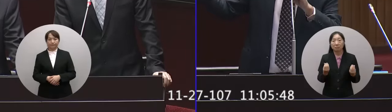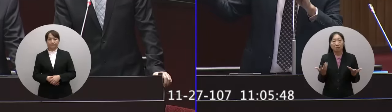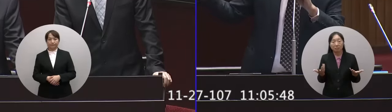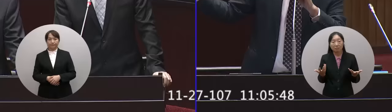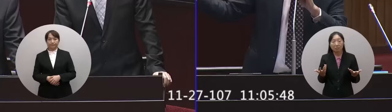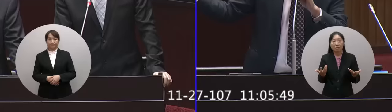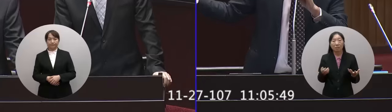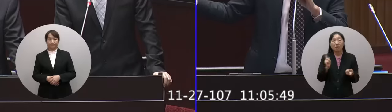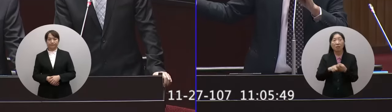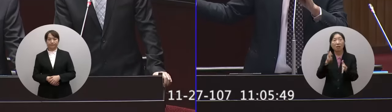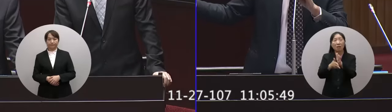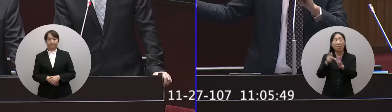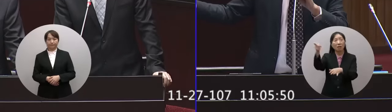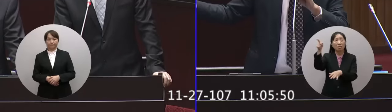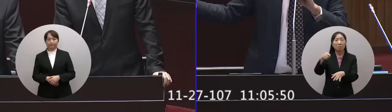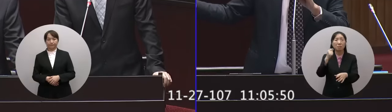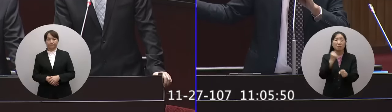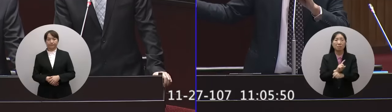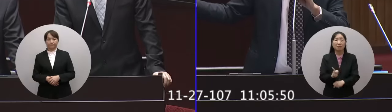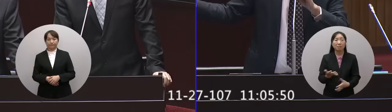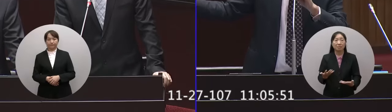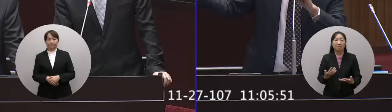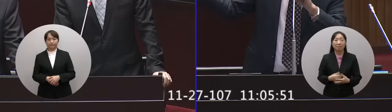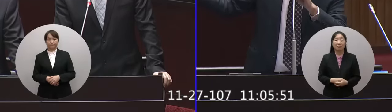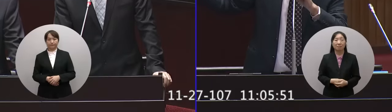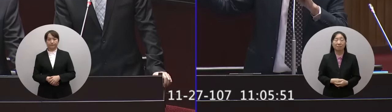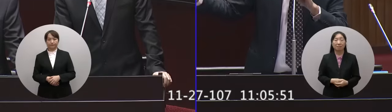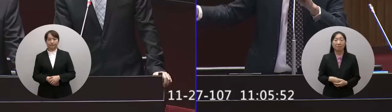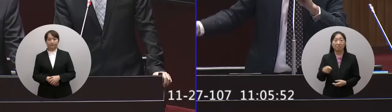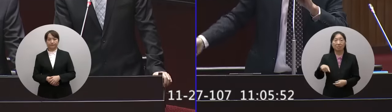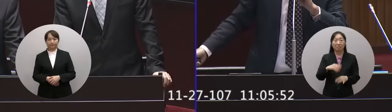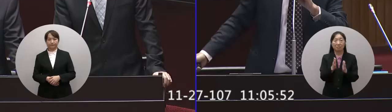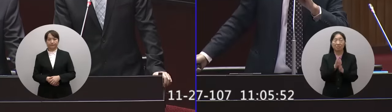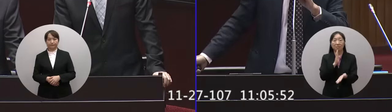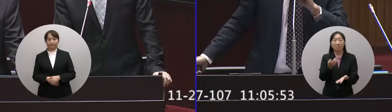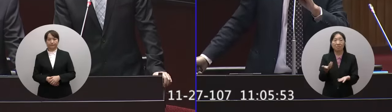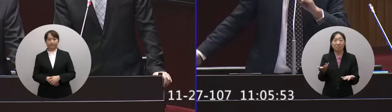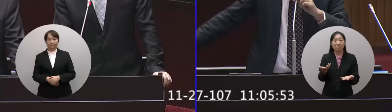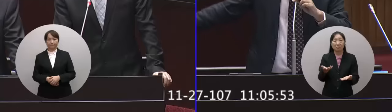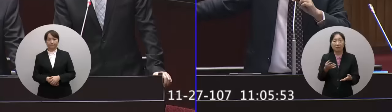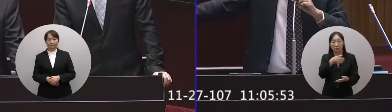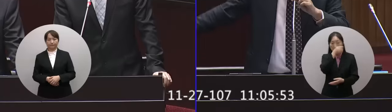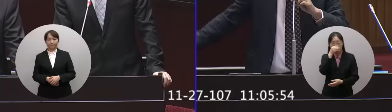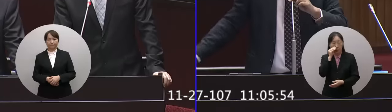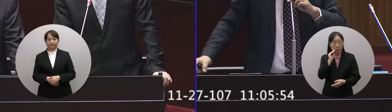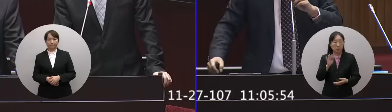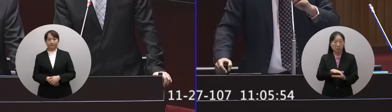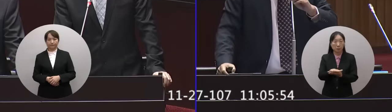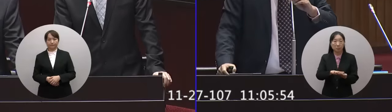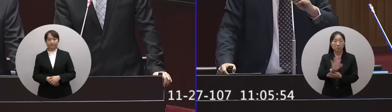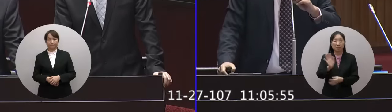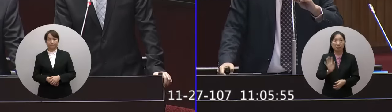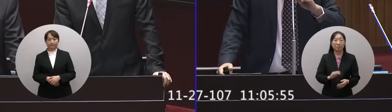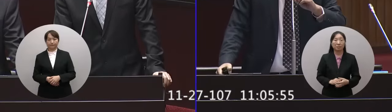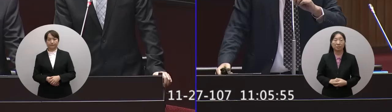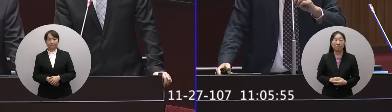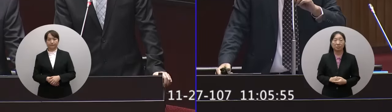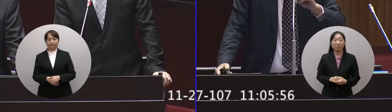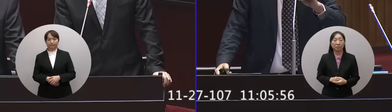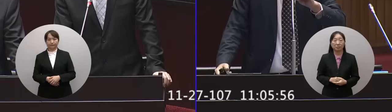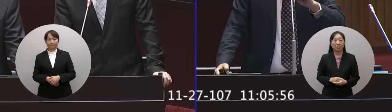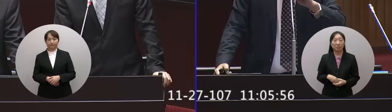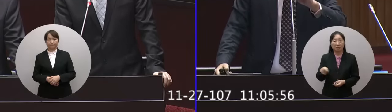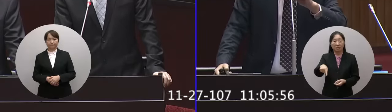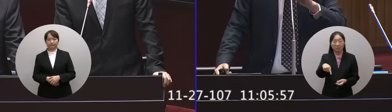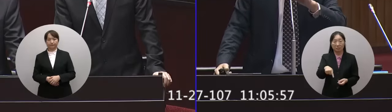開鐵到底在幹什麼啊完全在草煎人命啊來冷空除